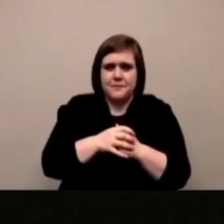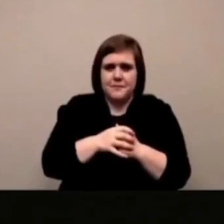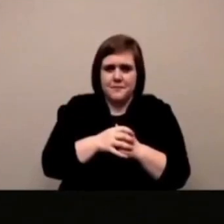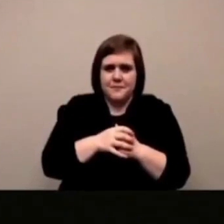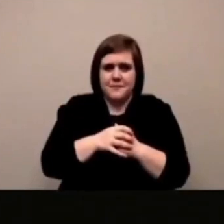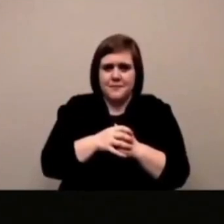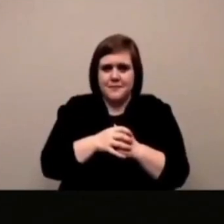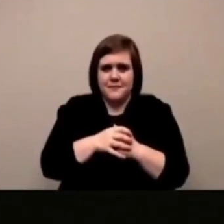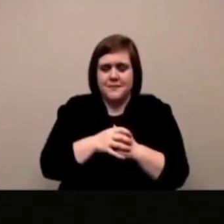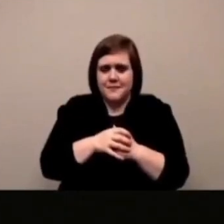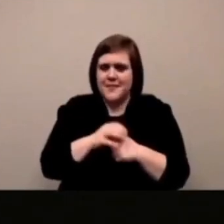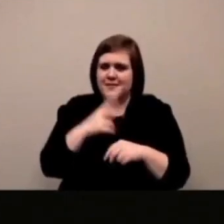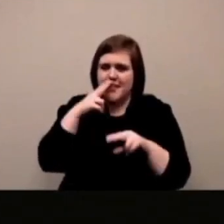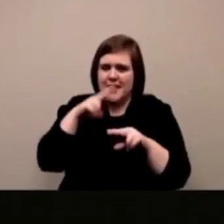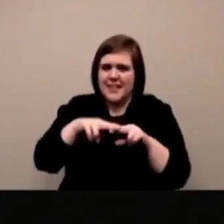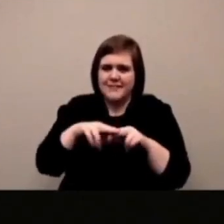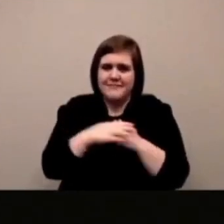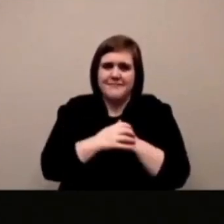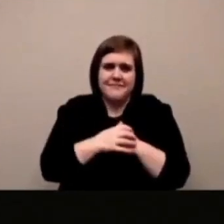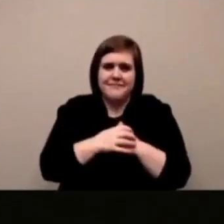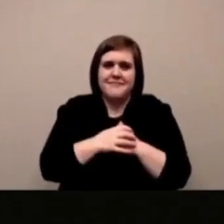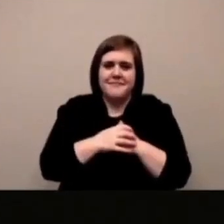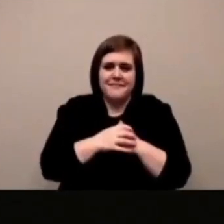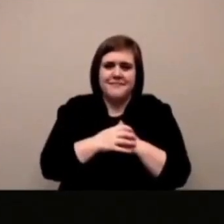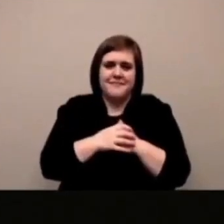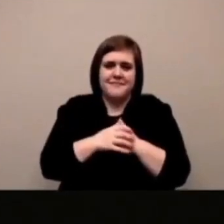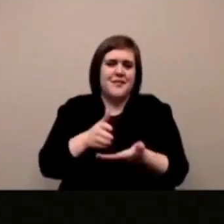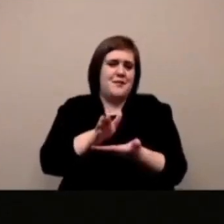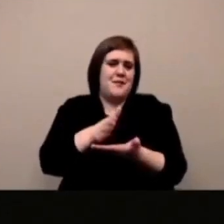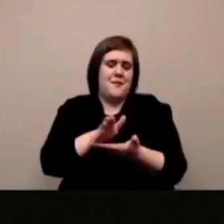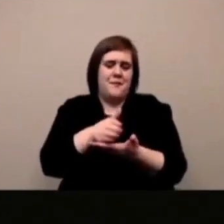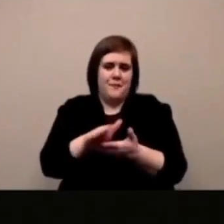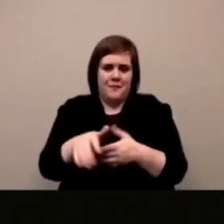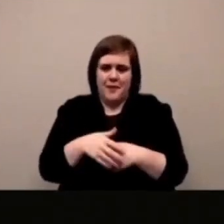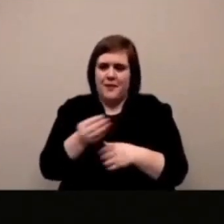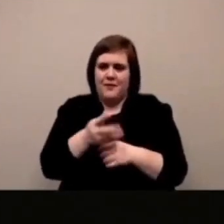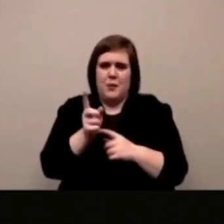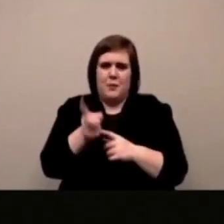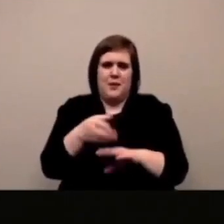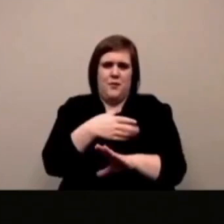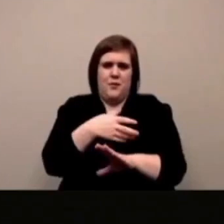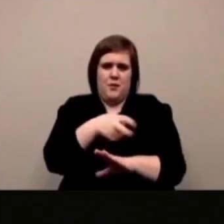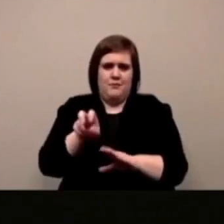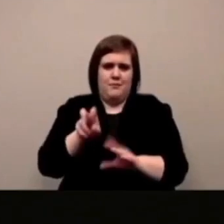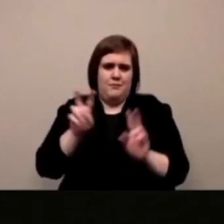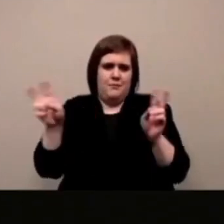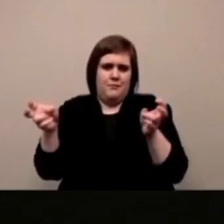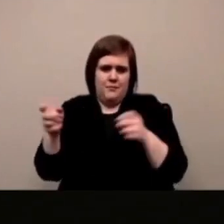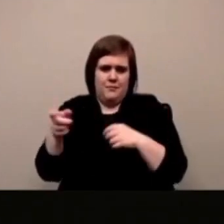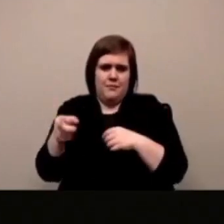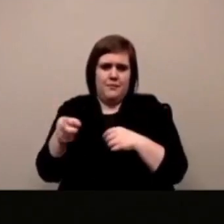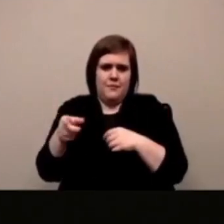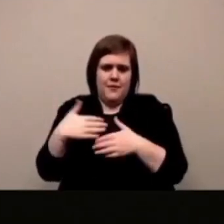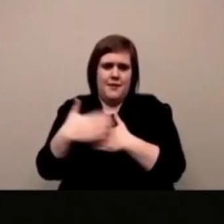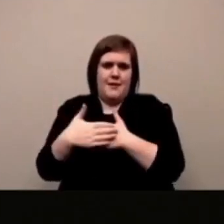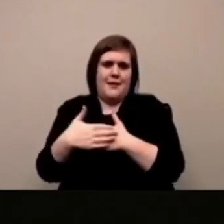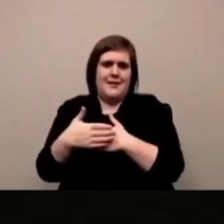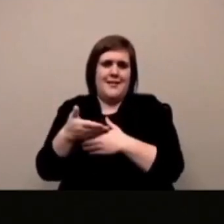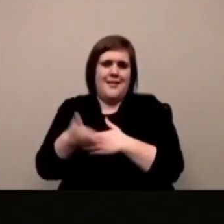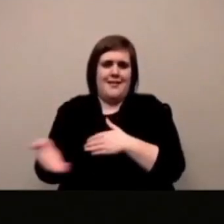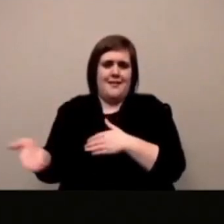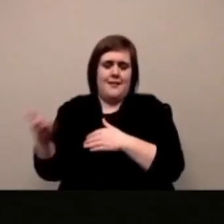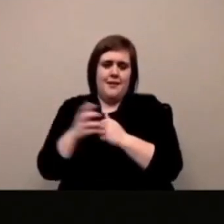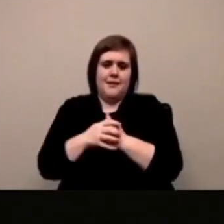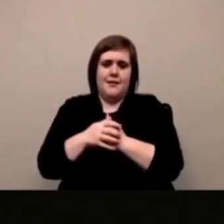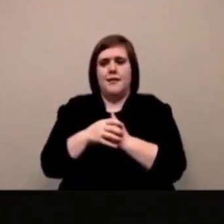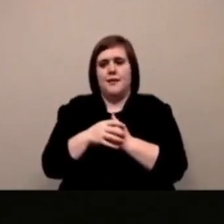delle schermate sul chat vediamo molto divertente ok